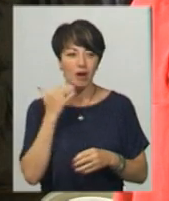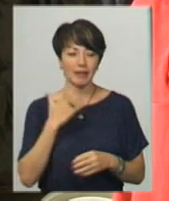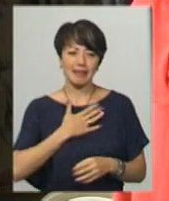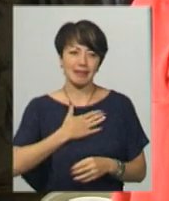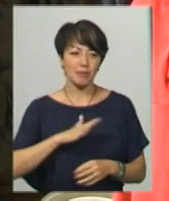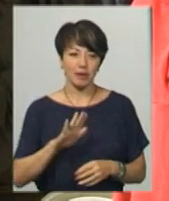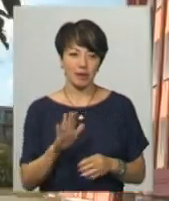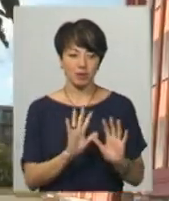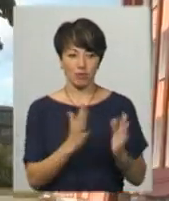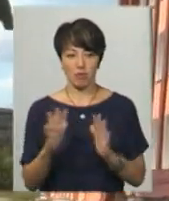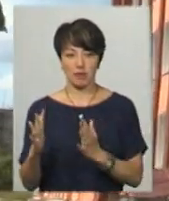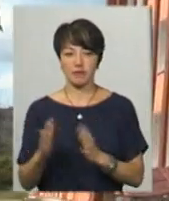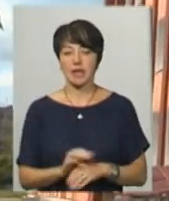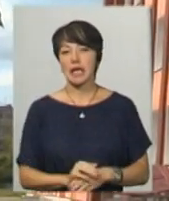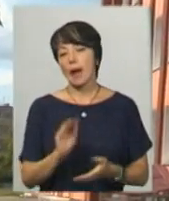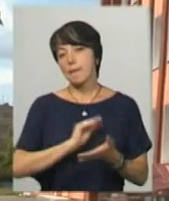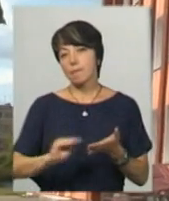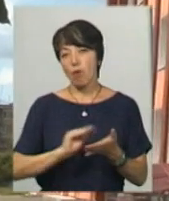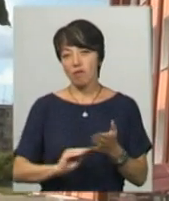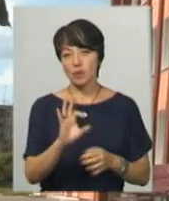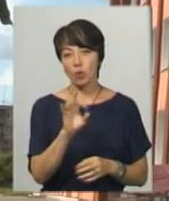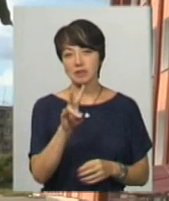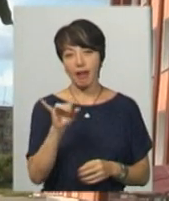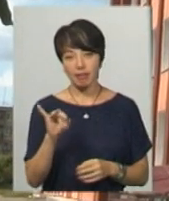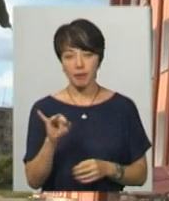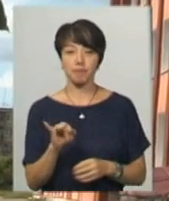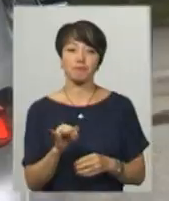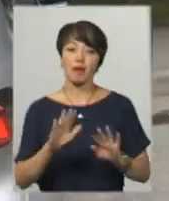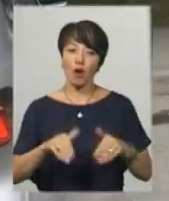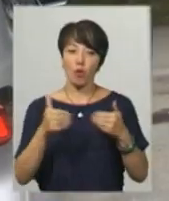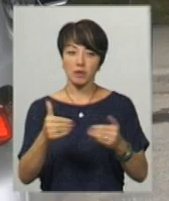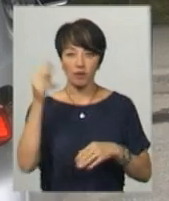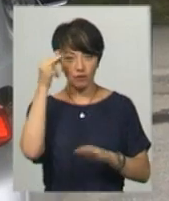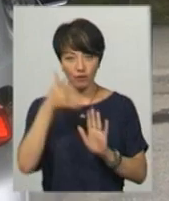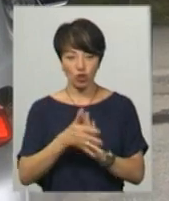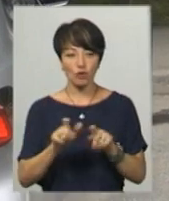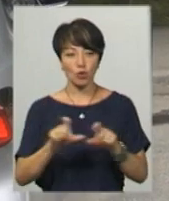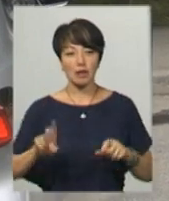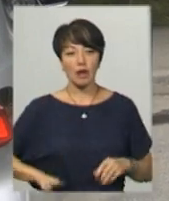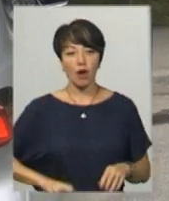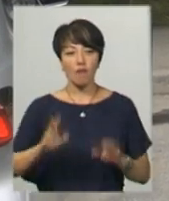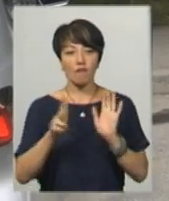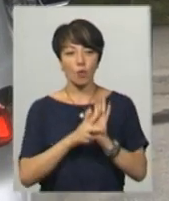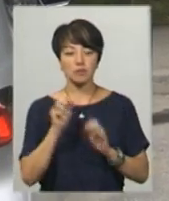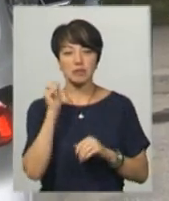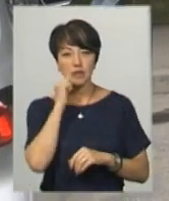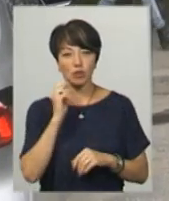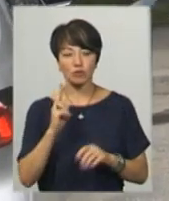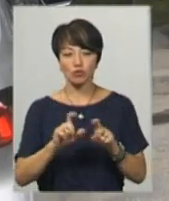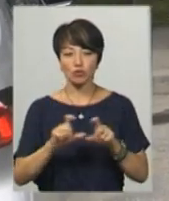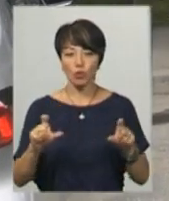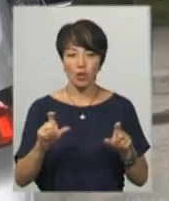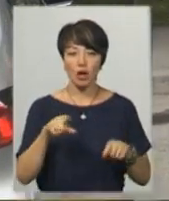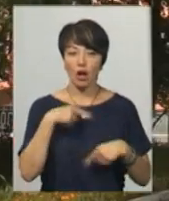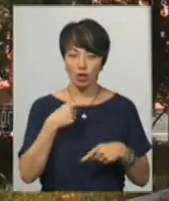неприємних моментів». Повість Оксани Радушинської «Метелики в крижаних панцирах» рекомендована для вивчення в школі. Директор 8-ї старокостянтинівської школи Тетяна